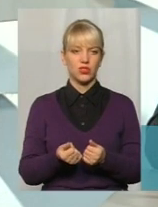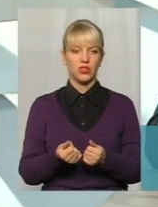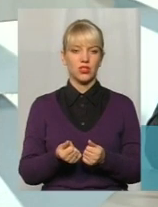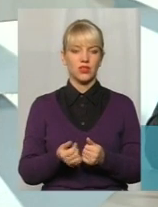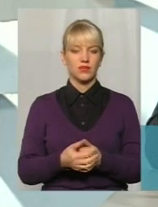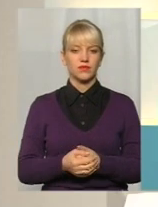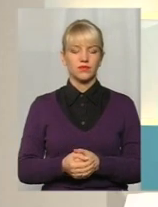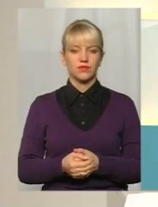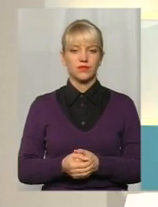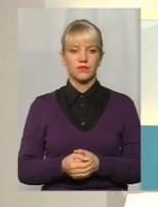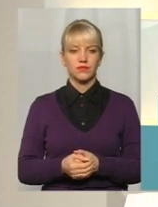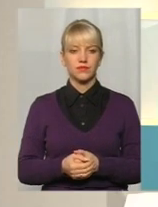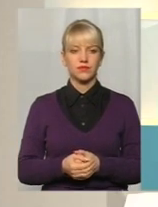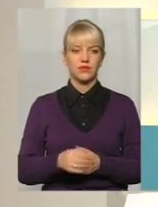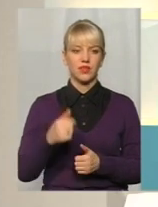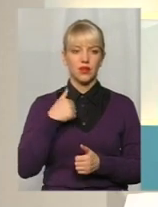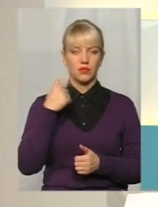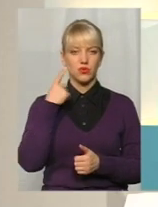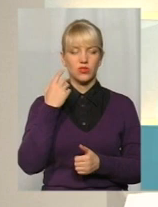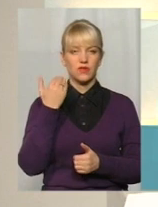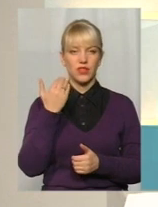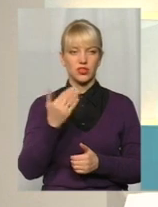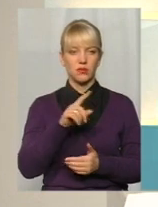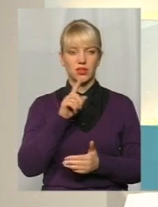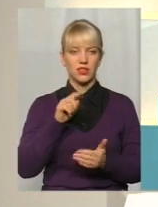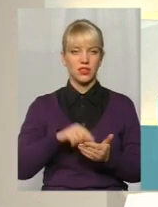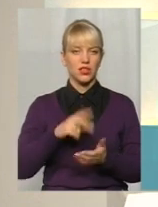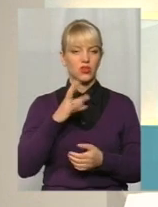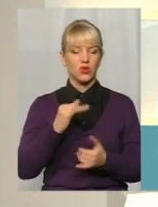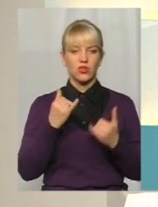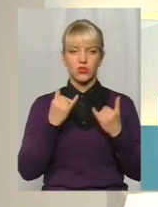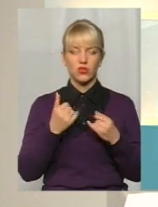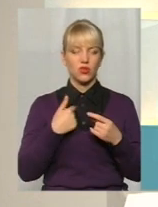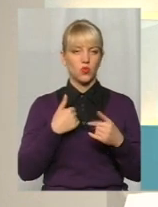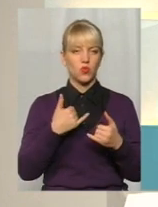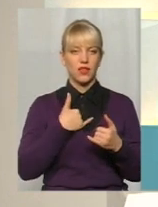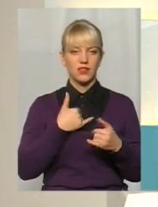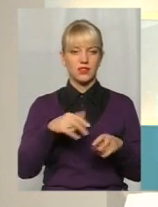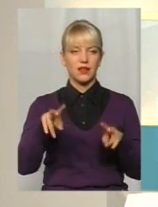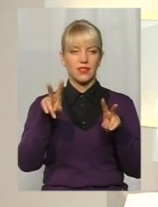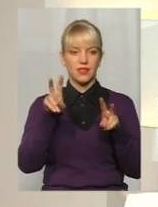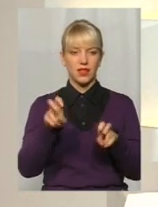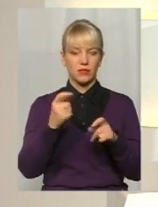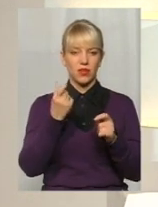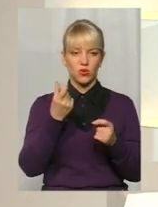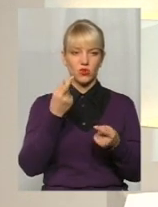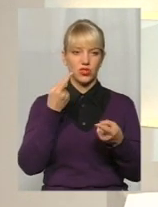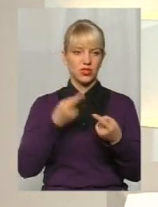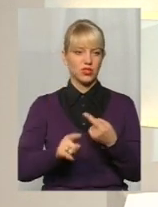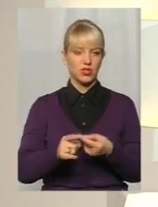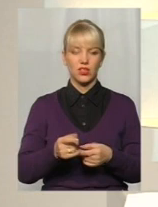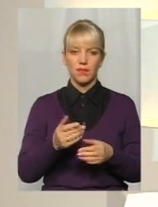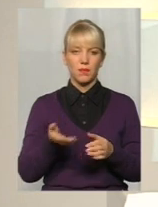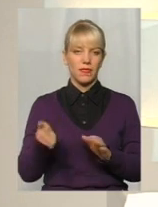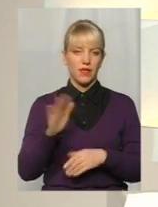Дякую. Ми почули ваше питання. Я перепрошую, але сьогодні в нас тема трішки інша, тому